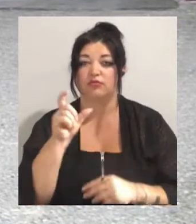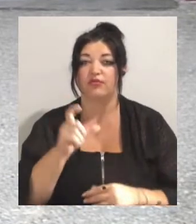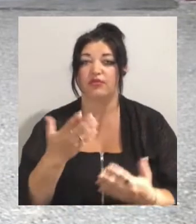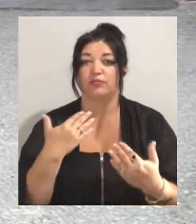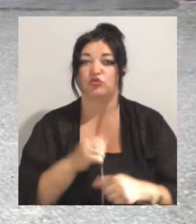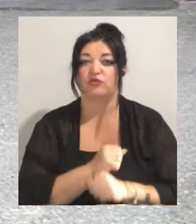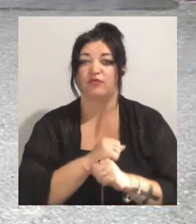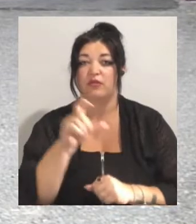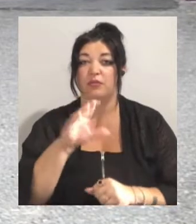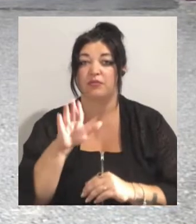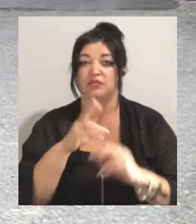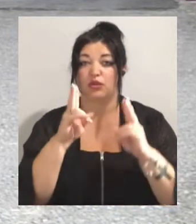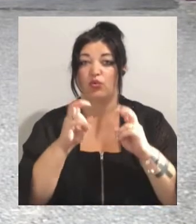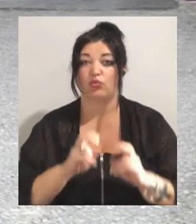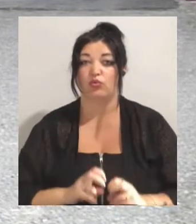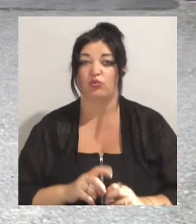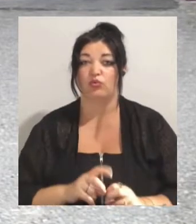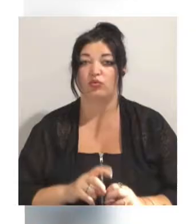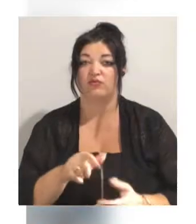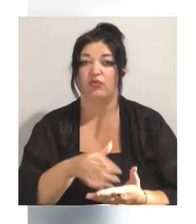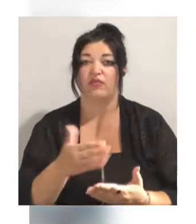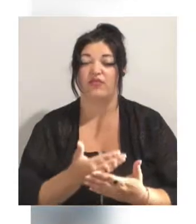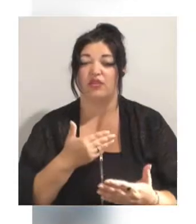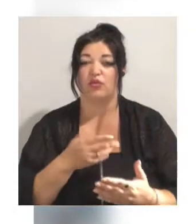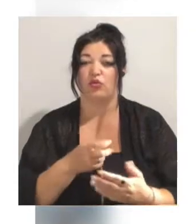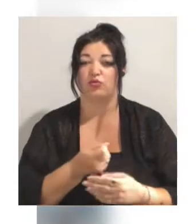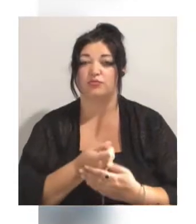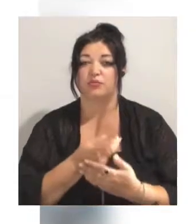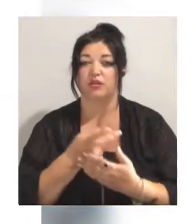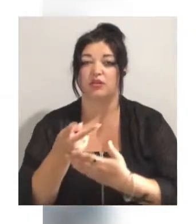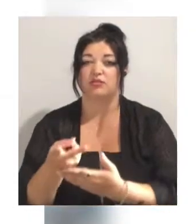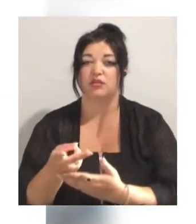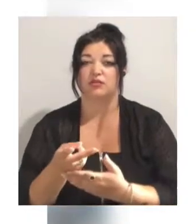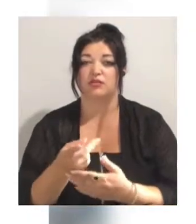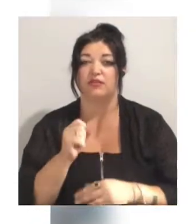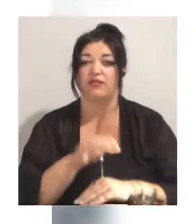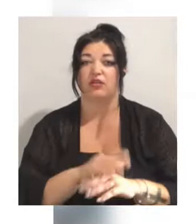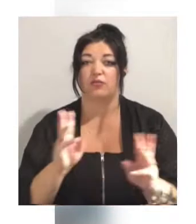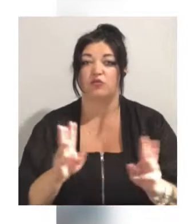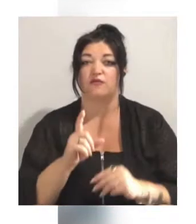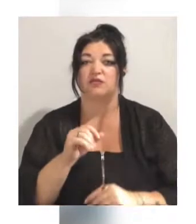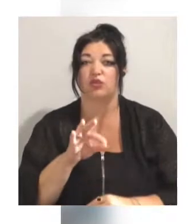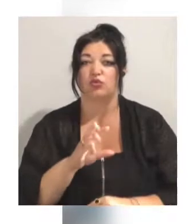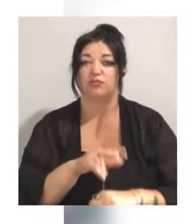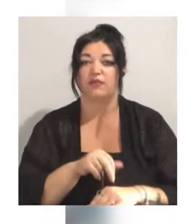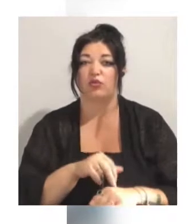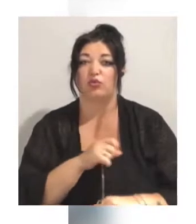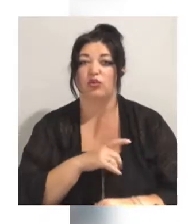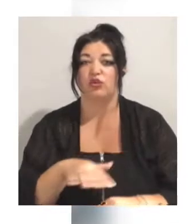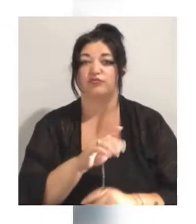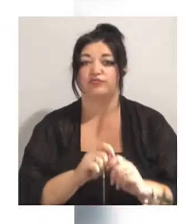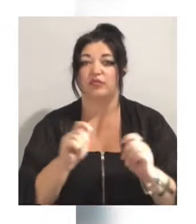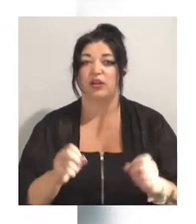огляду лікарів відмовився від госпіталізації. За фактом пожежі у Затоці правоохоронці Одещини відкрили кримінальне провадження.